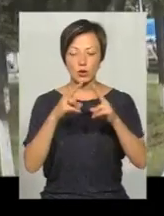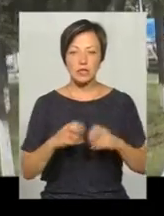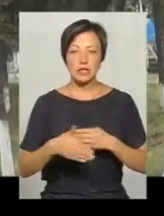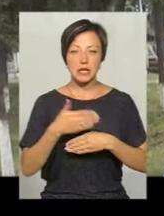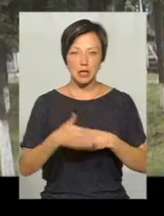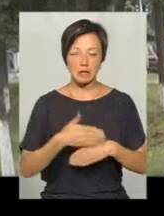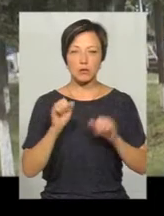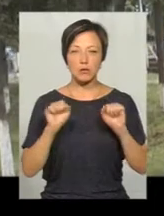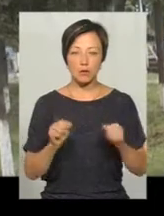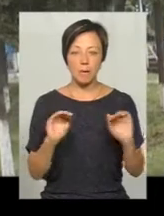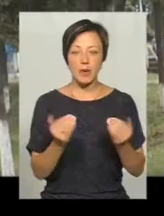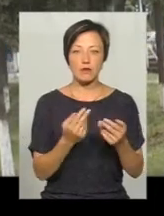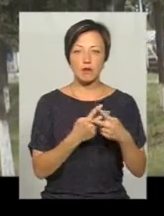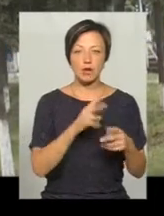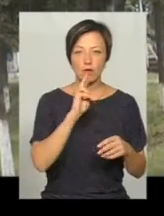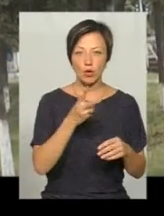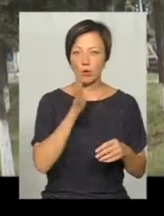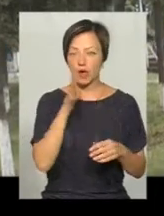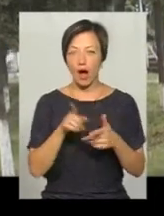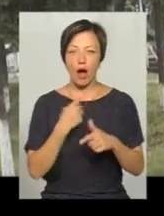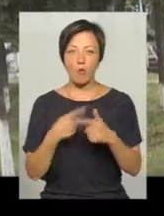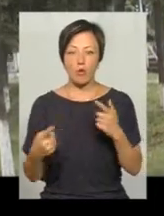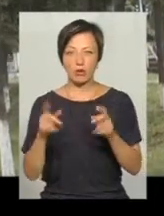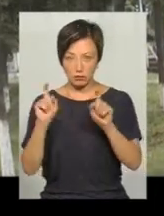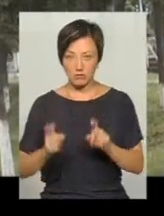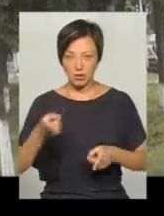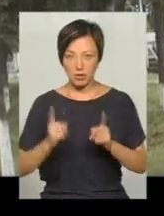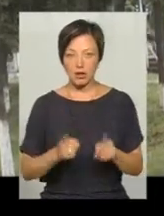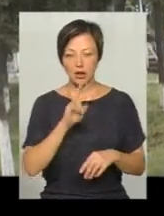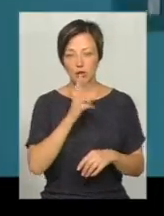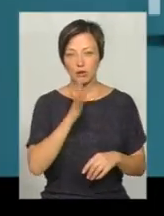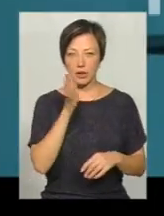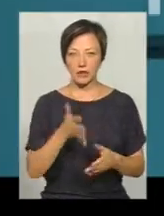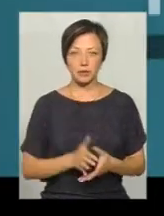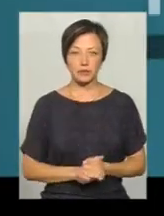передбачає обмеження волі від 2 до 5 років або позбавленням волі на той самий срок.